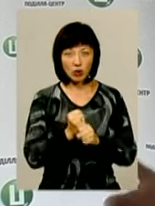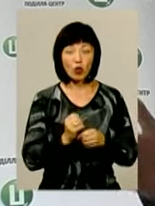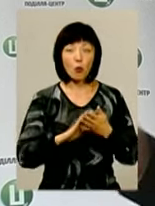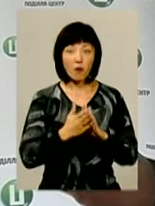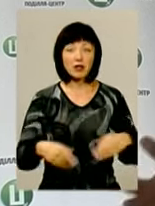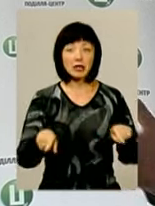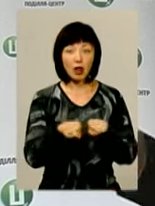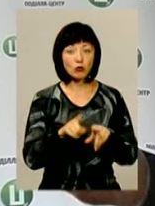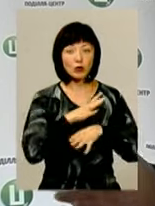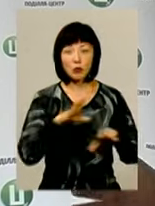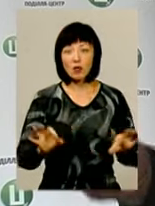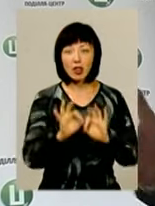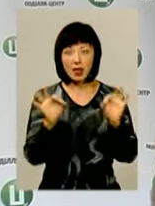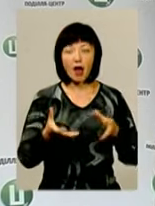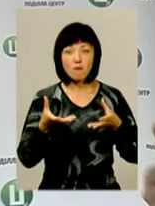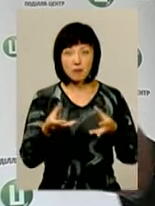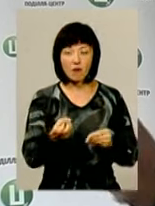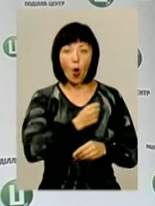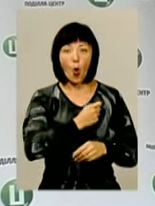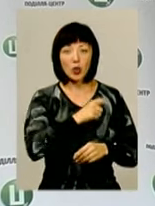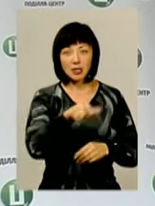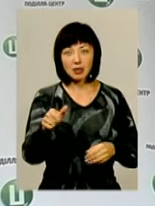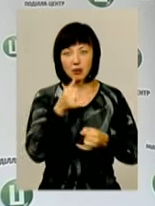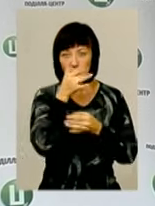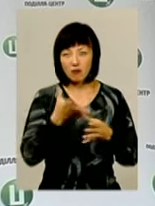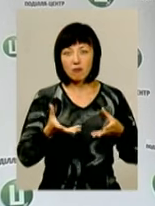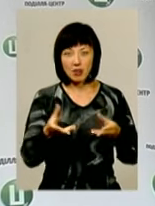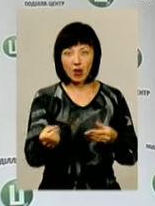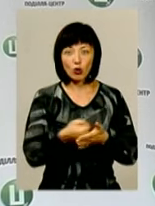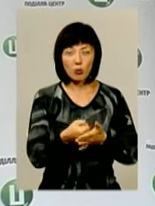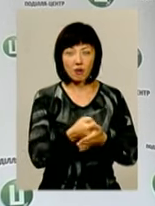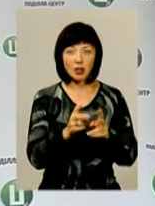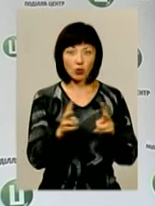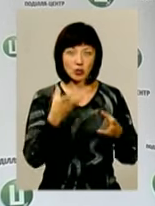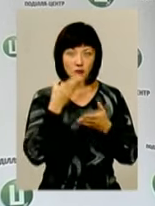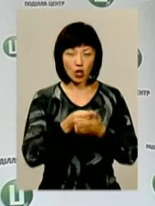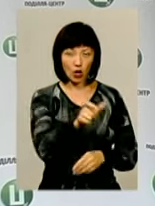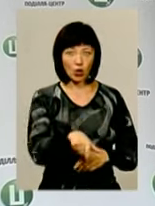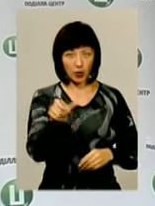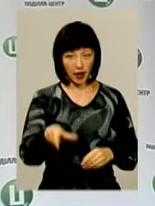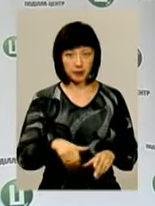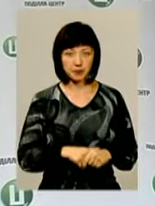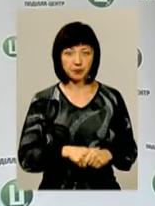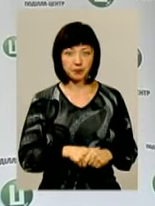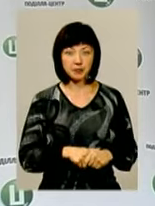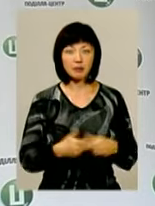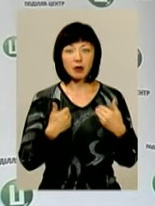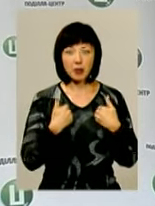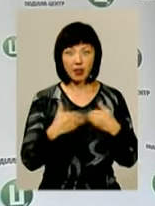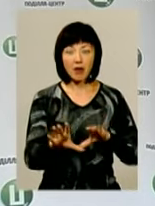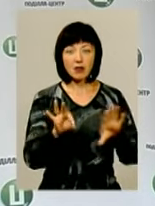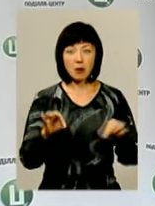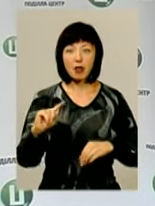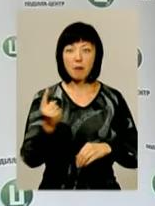домовились так, щоб не було ніяких впливів, щоб одесити, наприклад, не могли впливати і лоббіювати когось своїх людей. Мене відібрали на